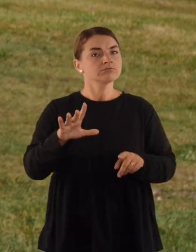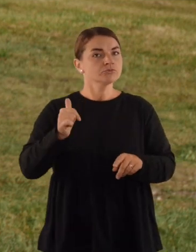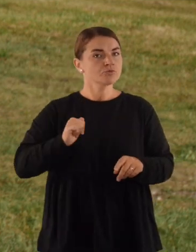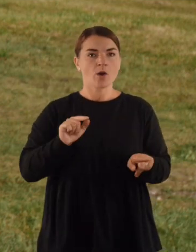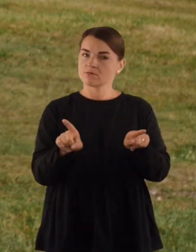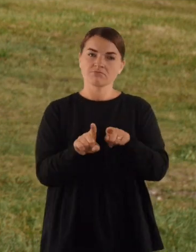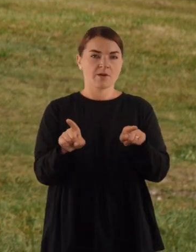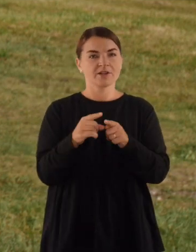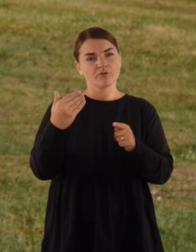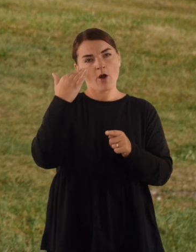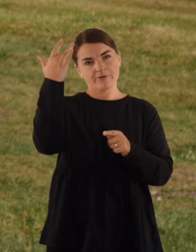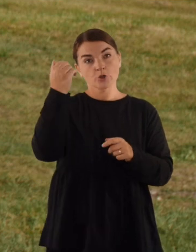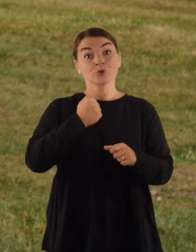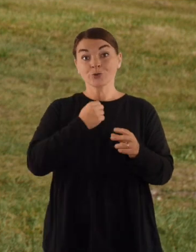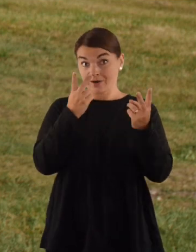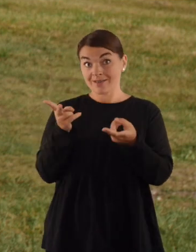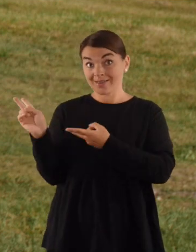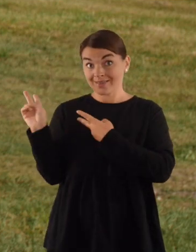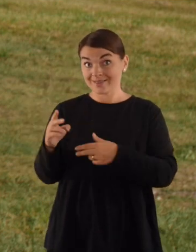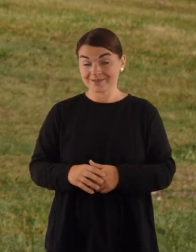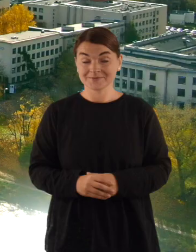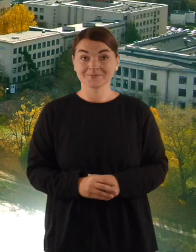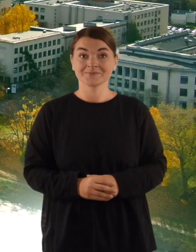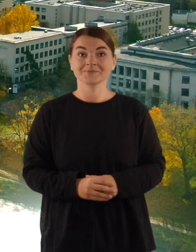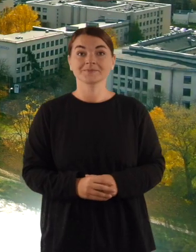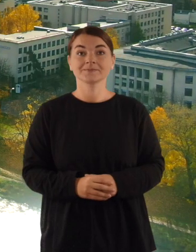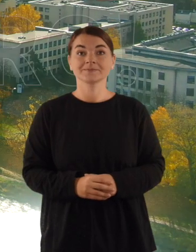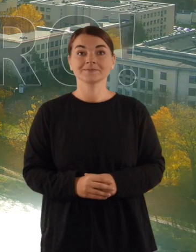savo atlieku kultūros filosofiją. Dėmesio į ekranus.